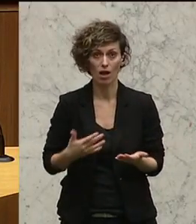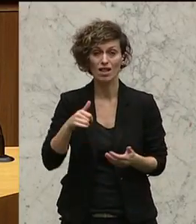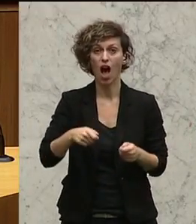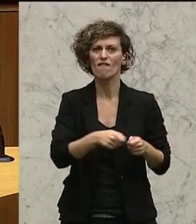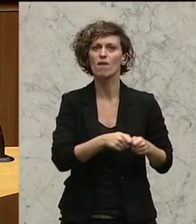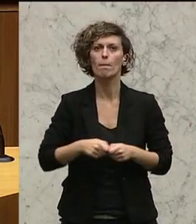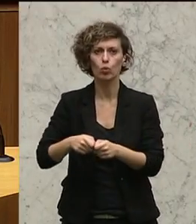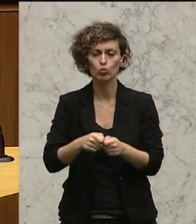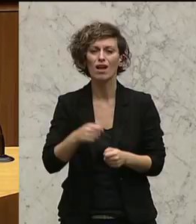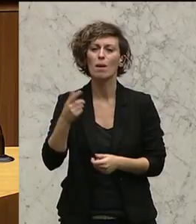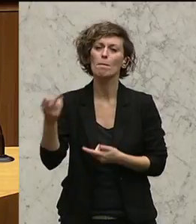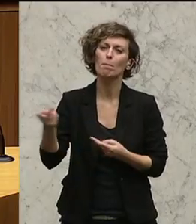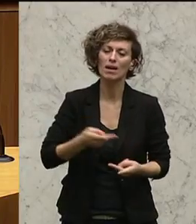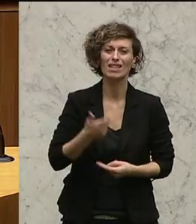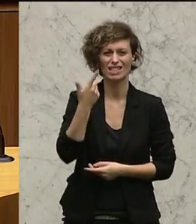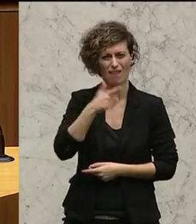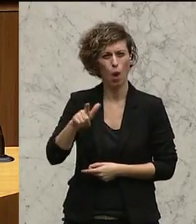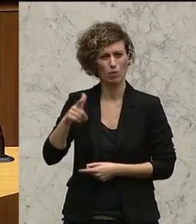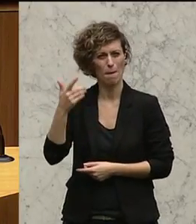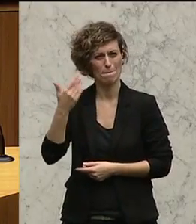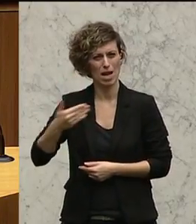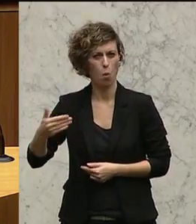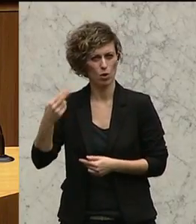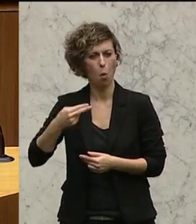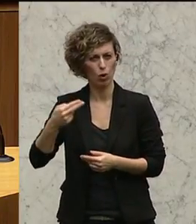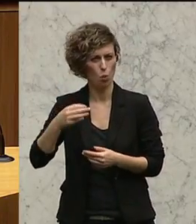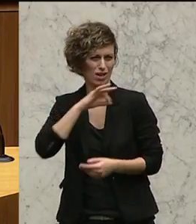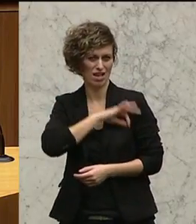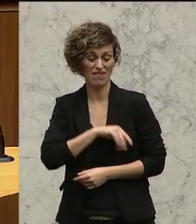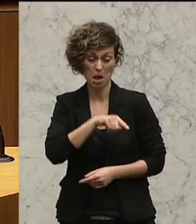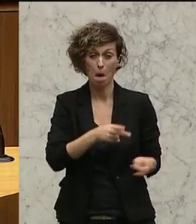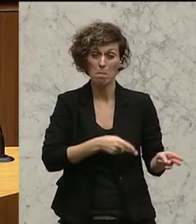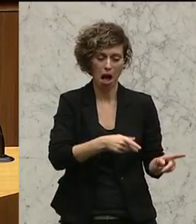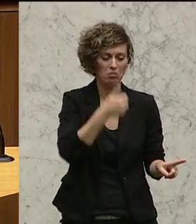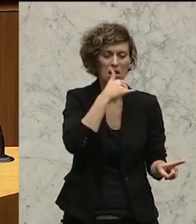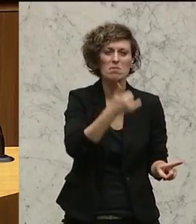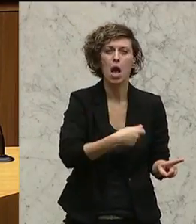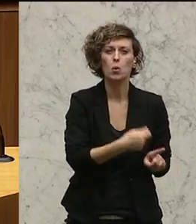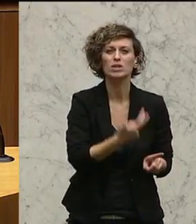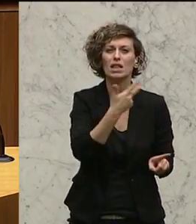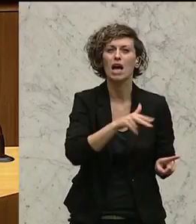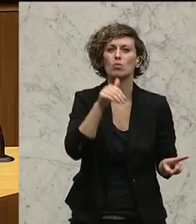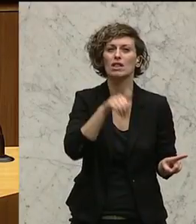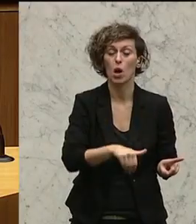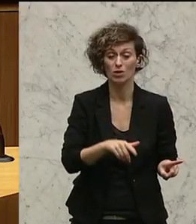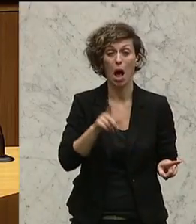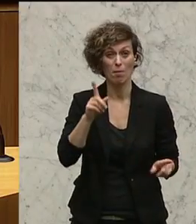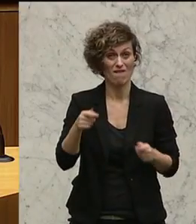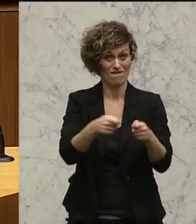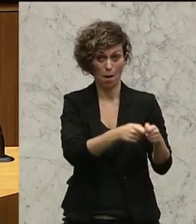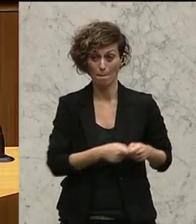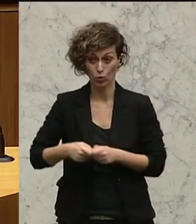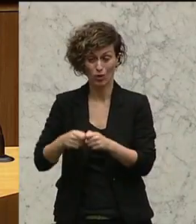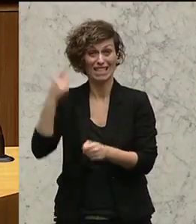200 Millionen Euro Gewinn. Diese Bahn kostet im Jahr dem Verbund vielleicht 300.000 Euro. Und jetzt will sich der Verbund, und Sie sind dort der